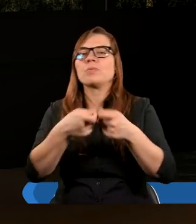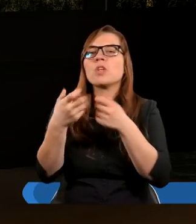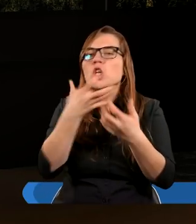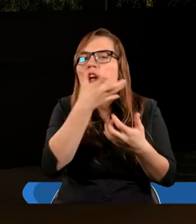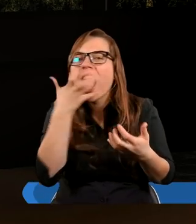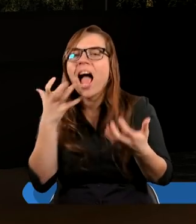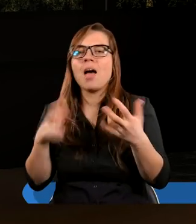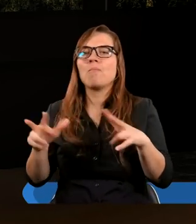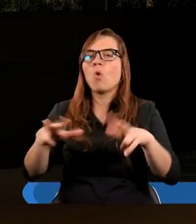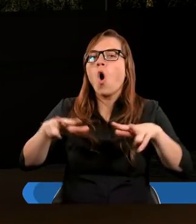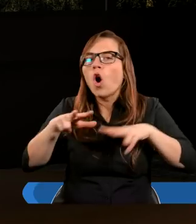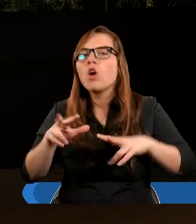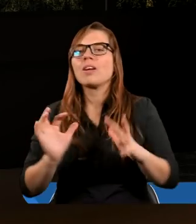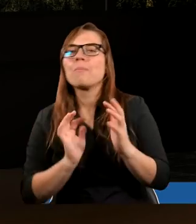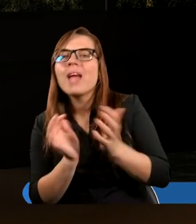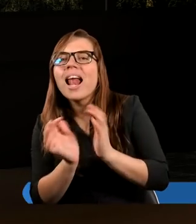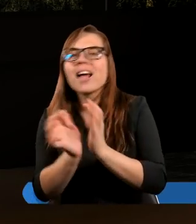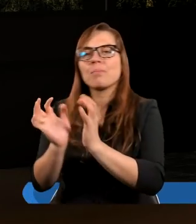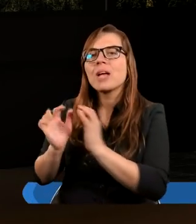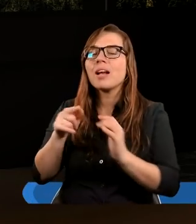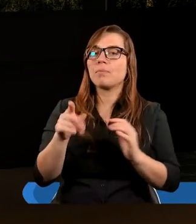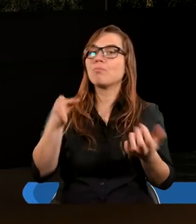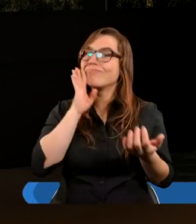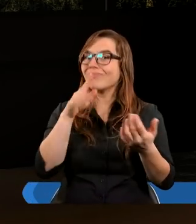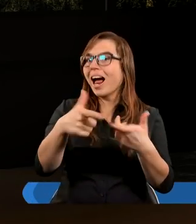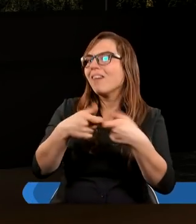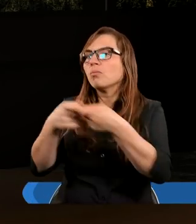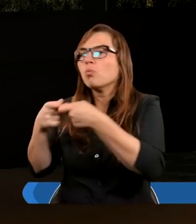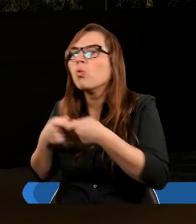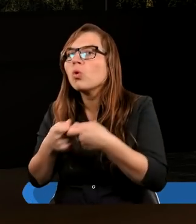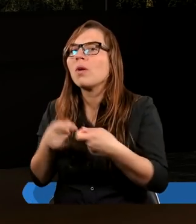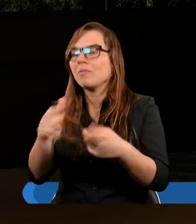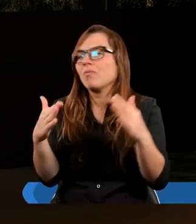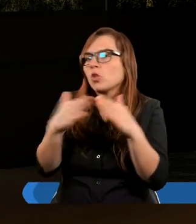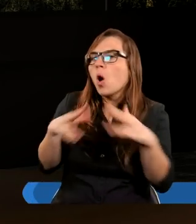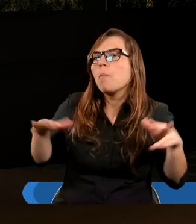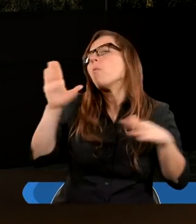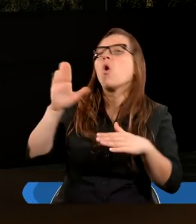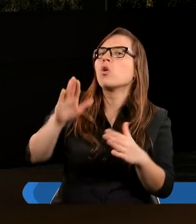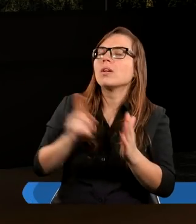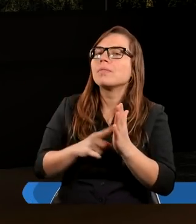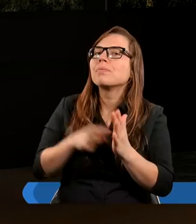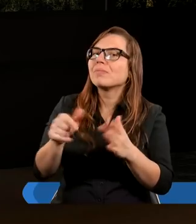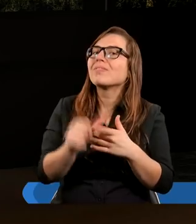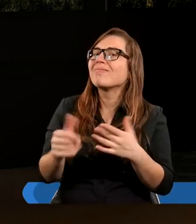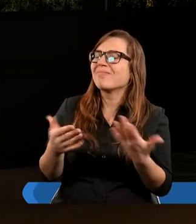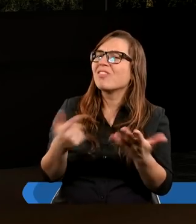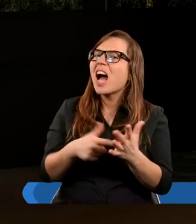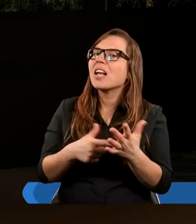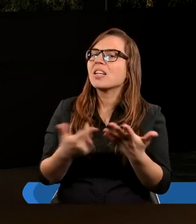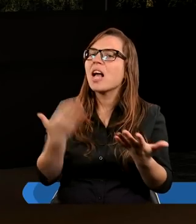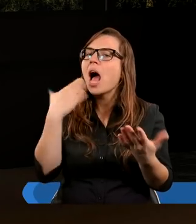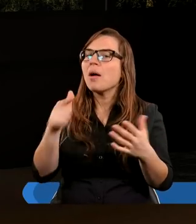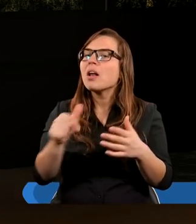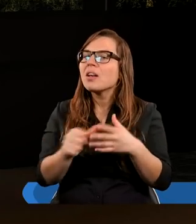podtrzymywać je, pielęgnować. I wydaje mi się, że właśnie w takiej wspólnocie kościelnej, domu Bożym, no bardzo istotne i